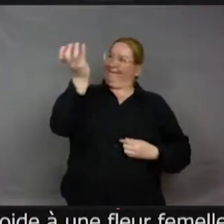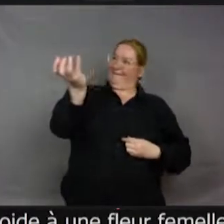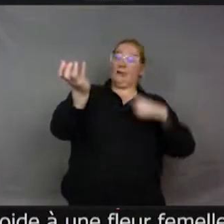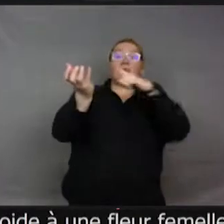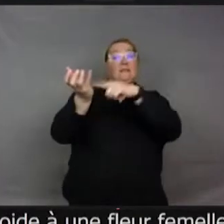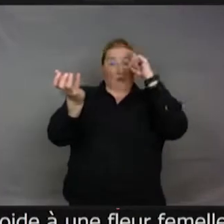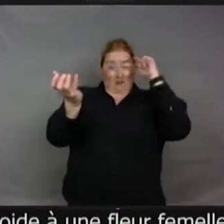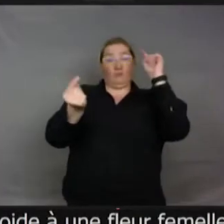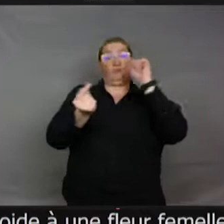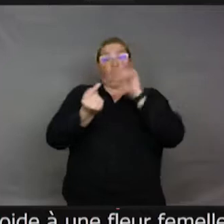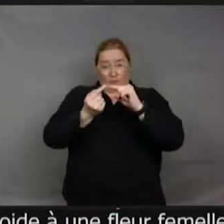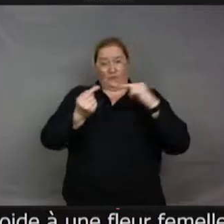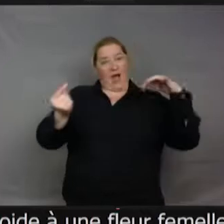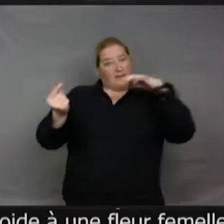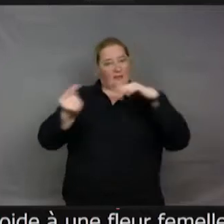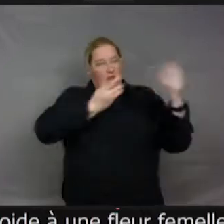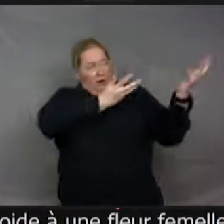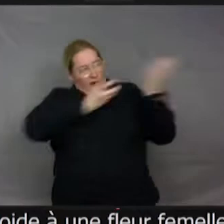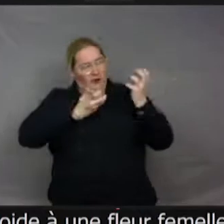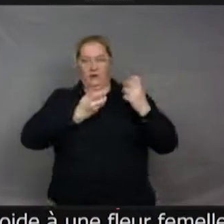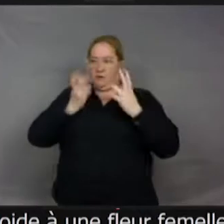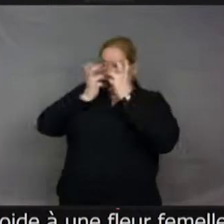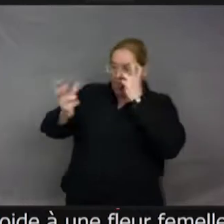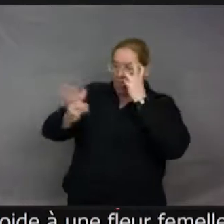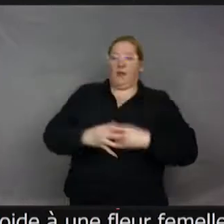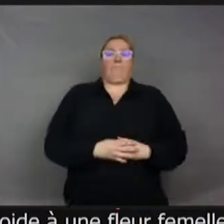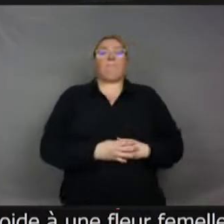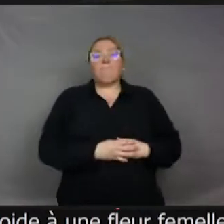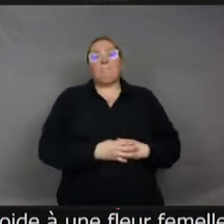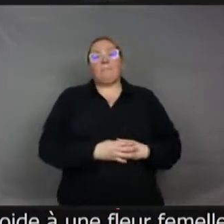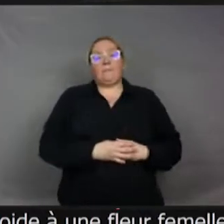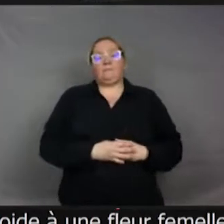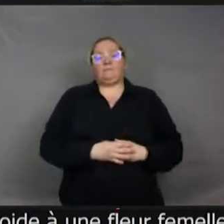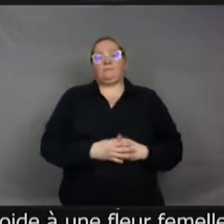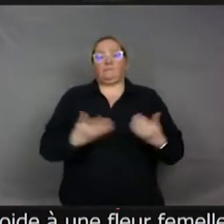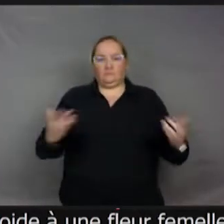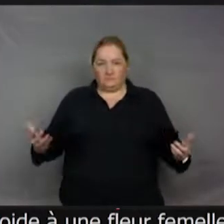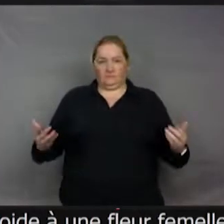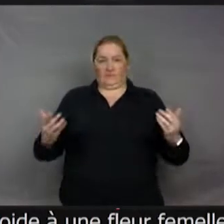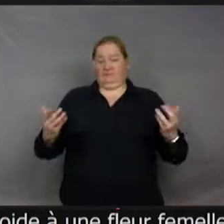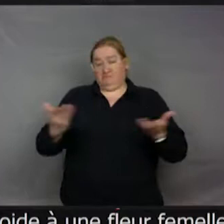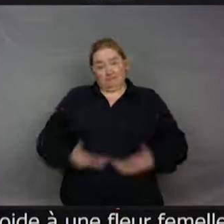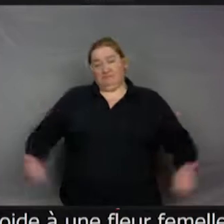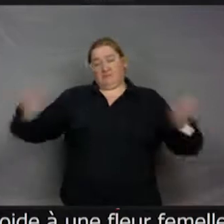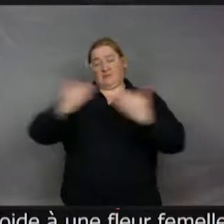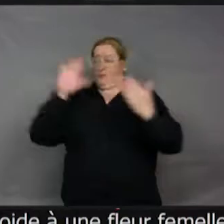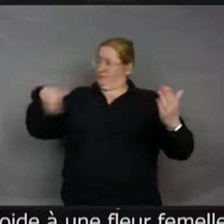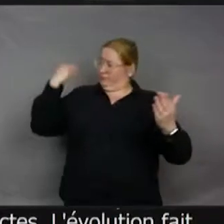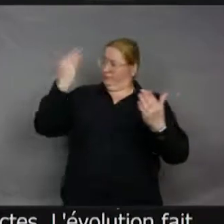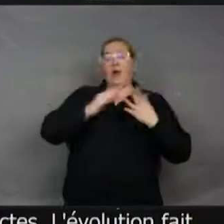l'évolution a fait qu'elles vont être, elles vont chercher, elles ne pas chercher, mais l'évolution a fait qu'elles sont particulièrement séduisantes. Parce que,